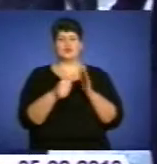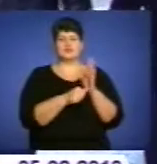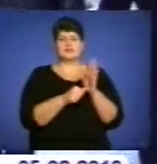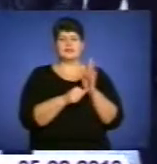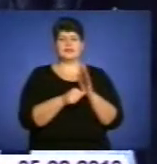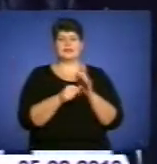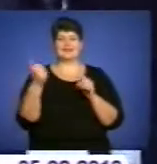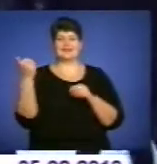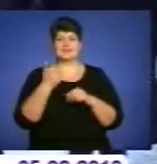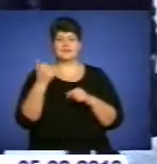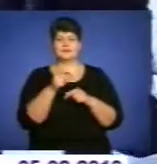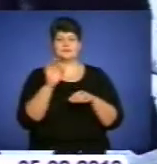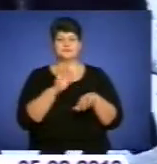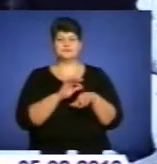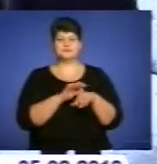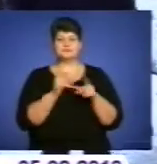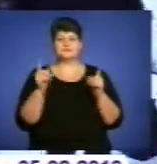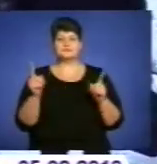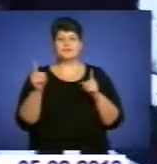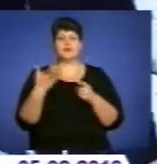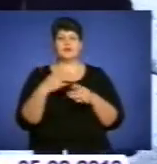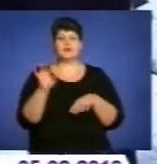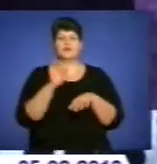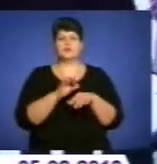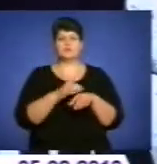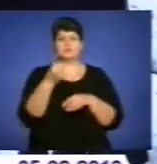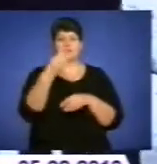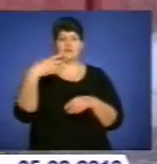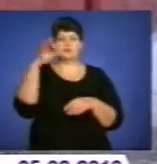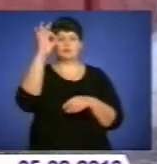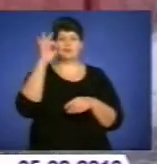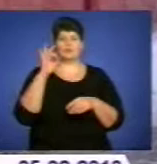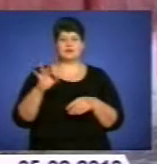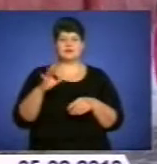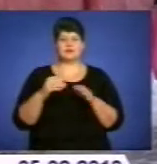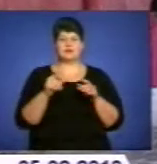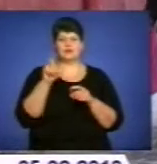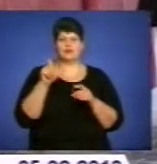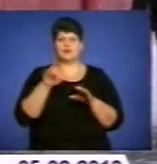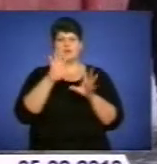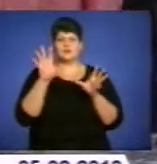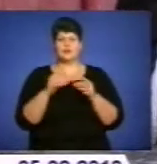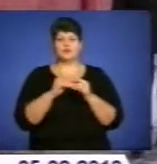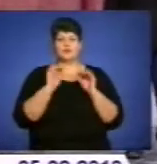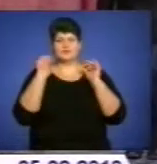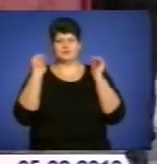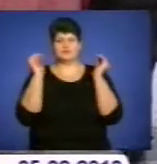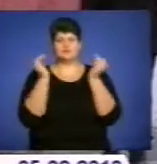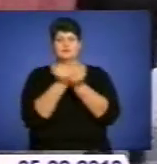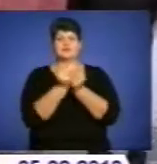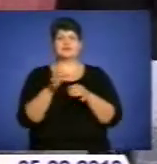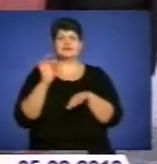У період типової епідемії грипу хворіють до 15% основного населення. У тісних та закритих колективах